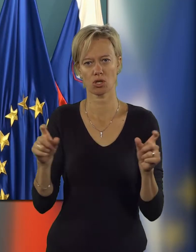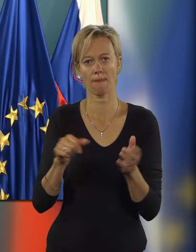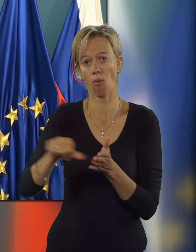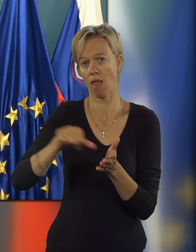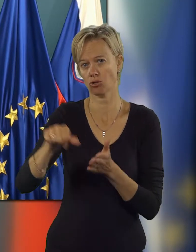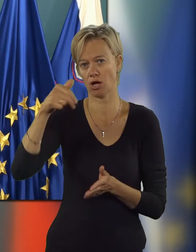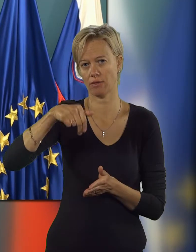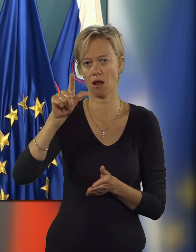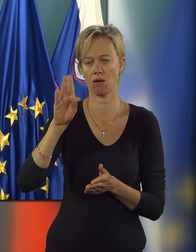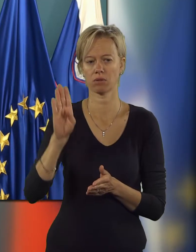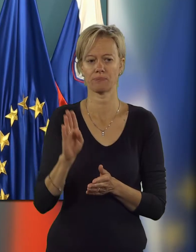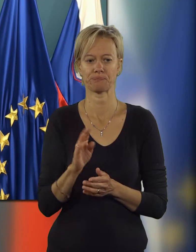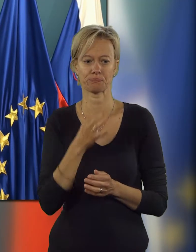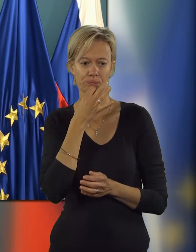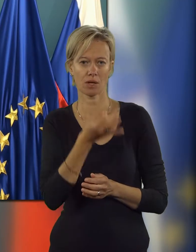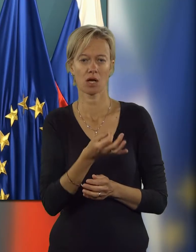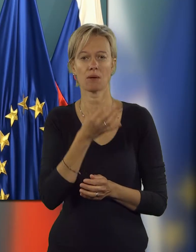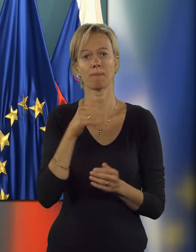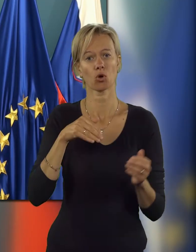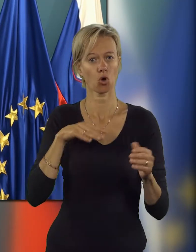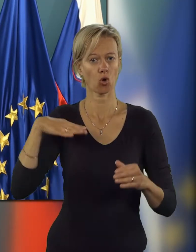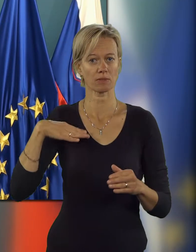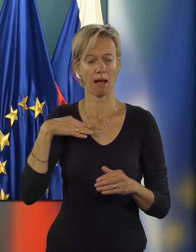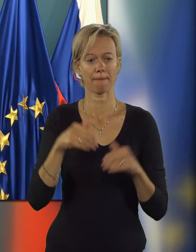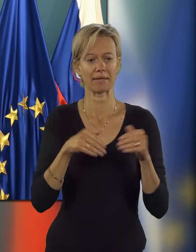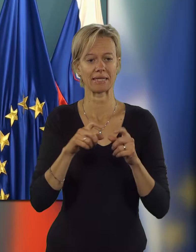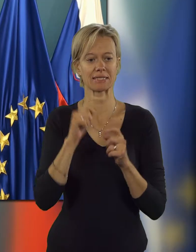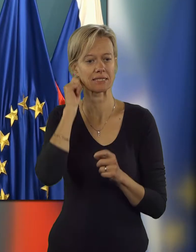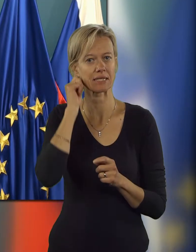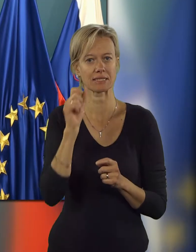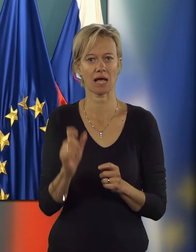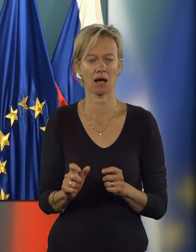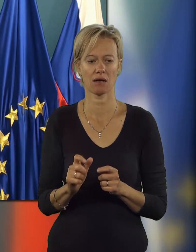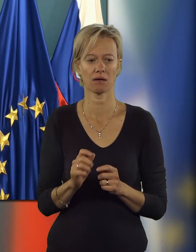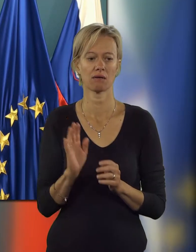poplača NLB. Gospa ministrica, če lahko sam še... Ne,